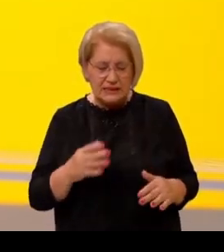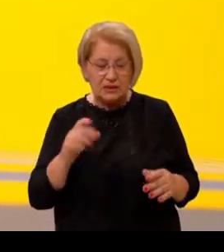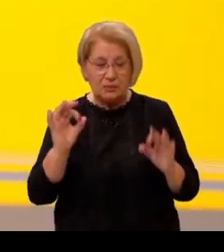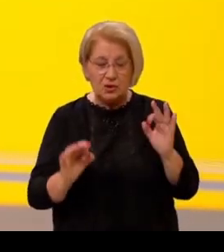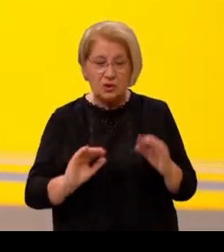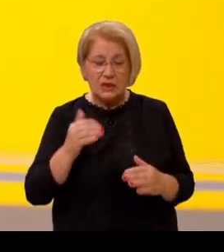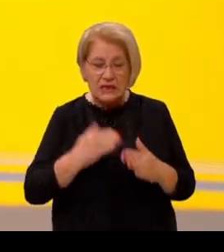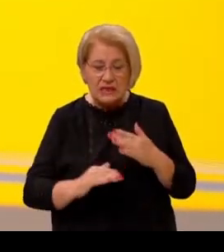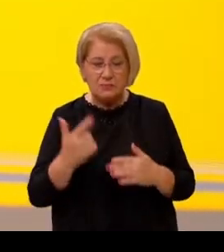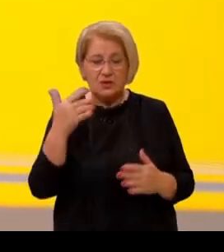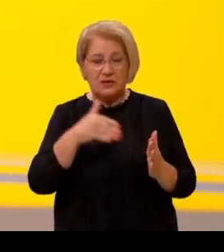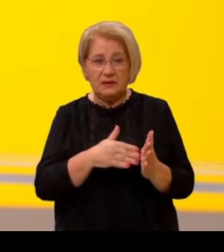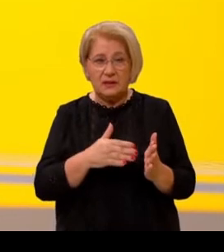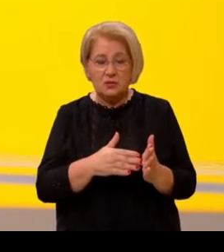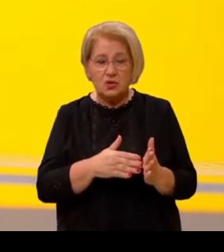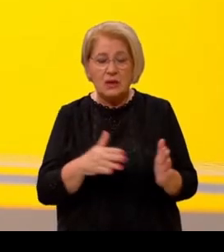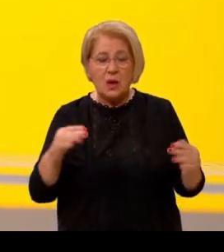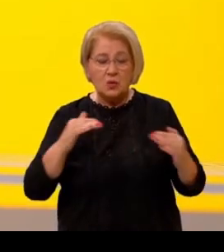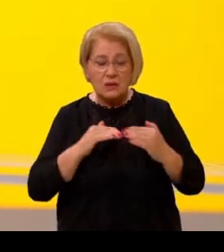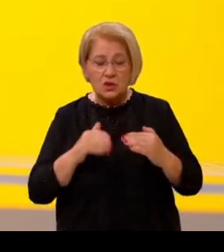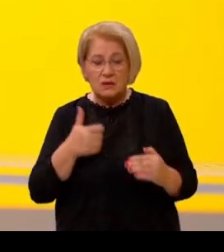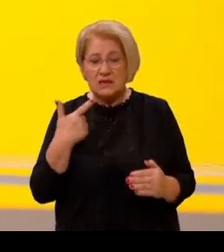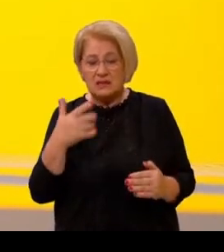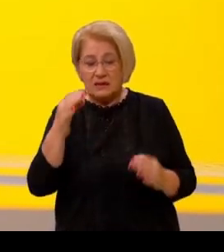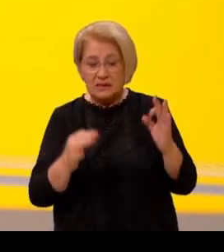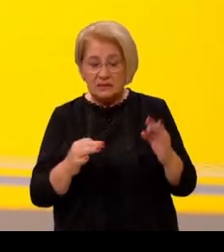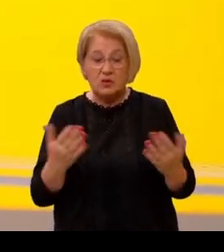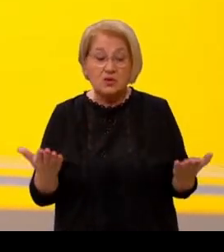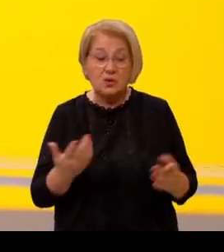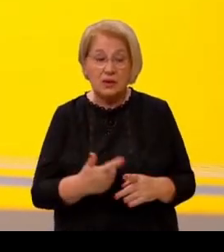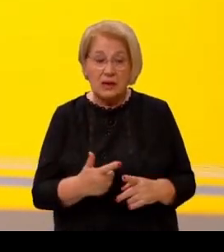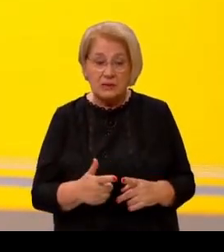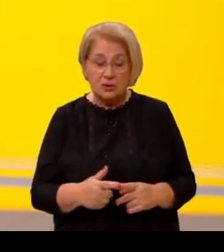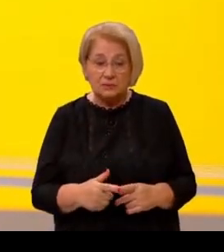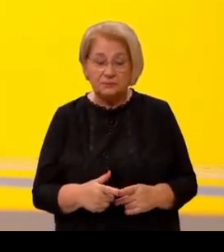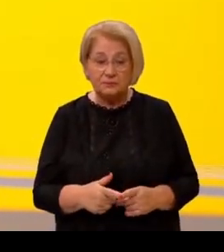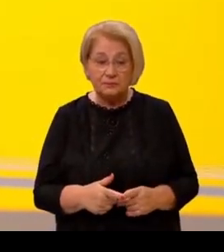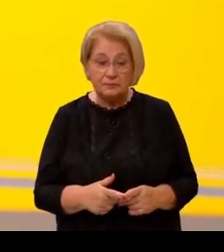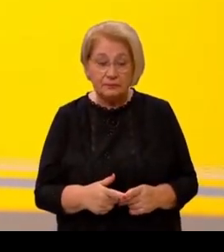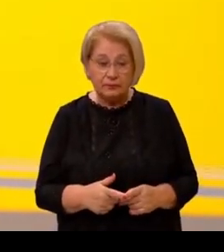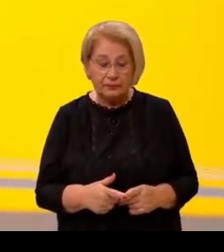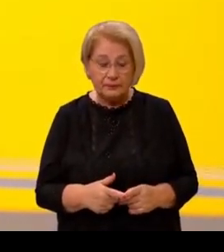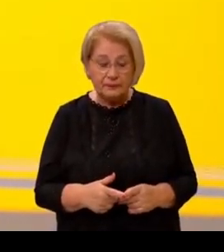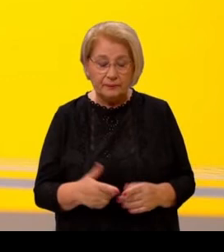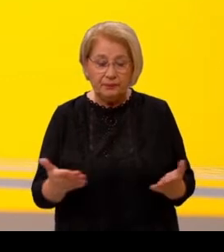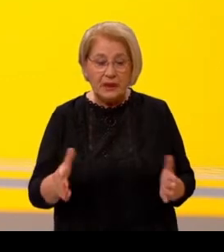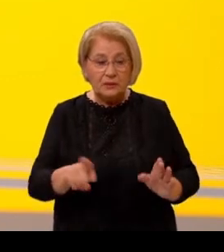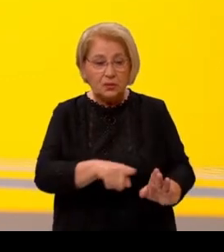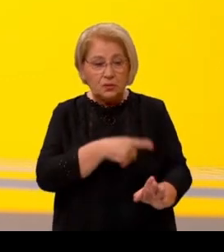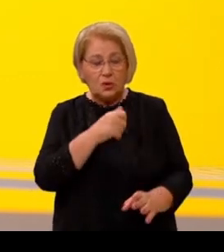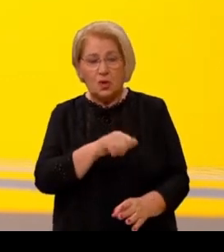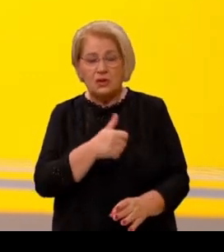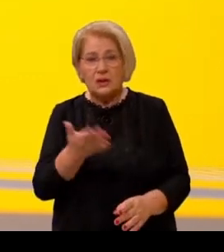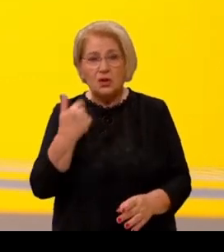2000 kuna bi se uskladživali za 120%. Zbog čega? Zbog toga što već dugi niz godina, zapravo